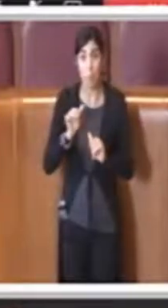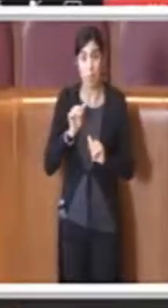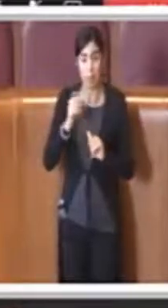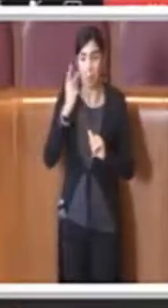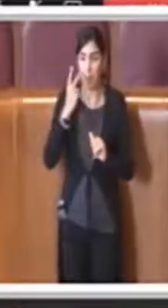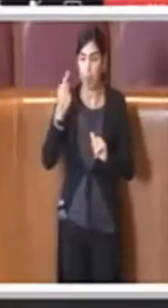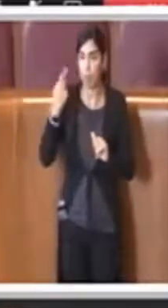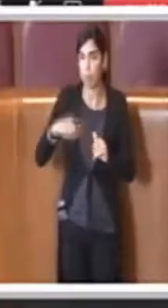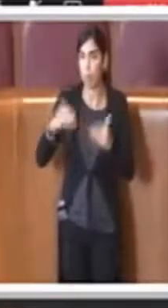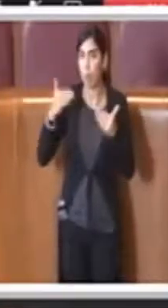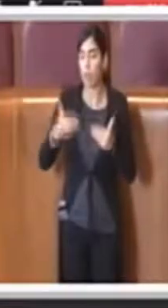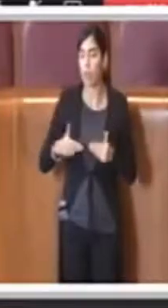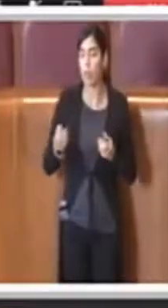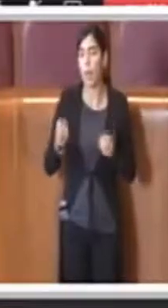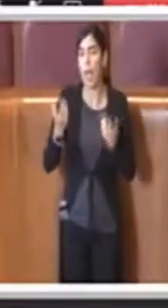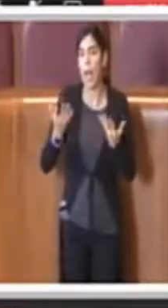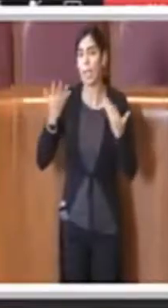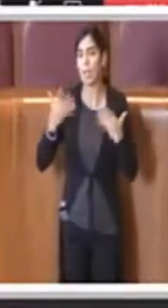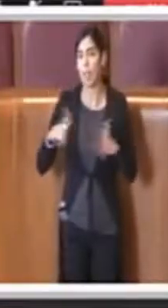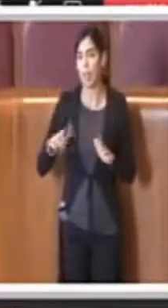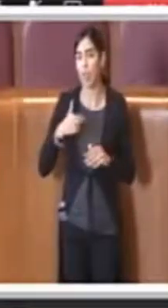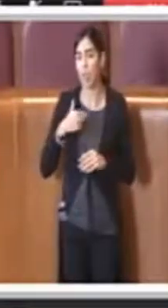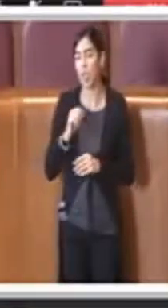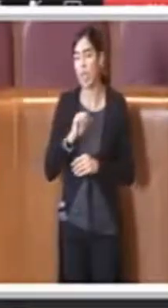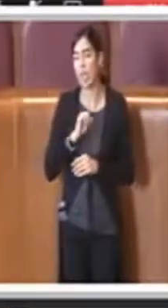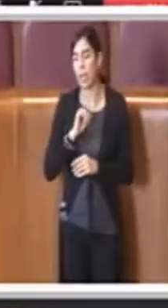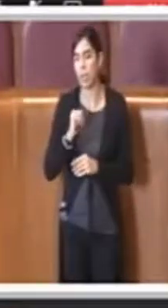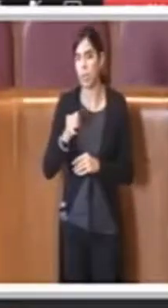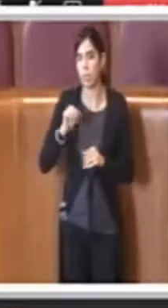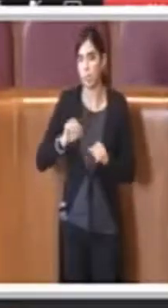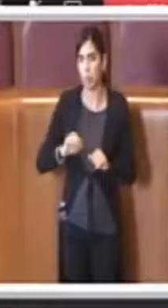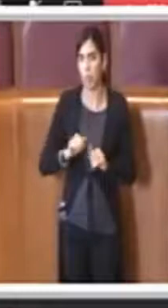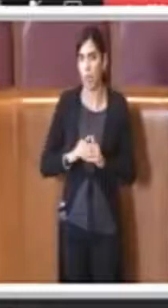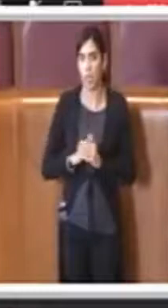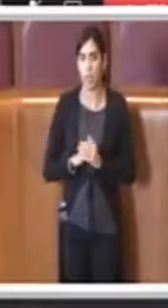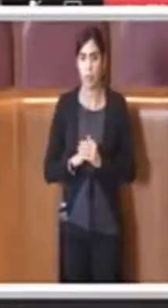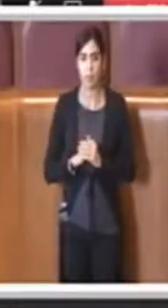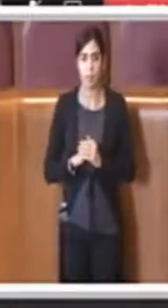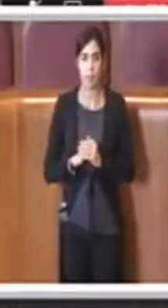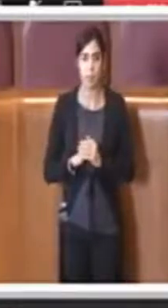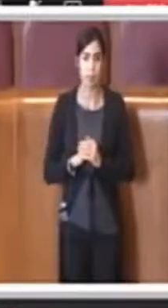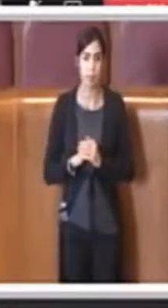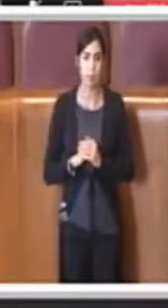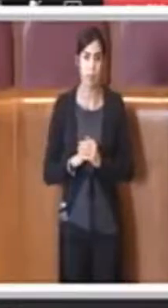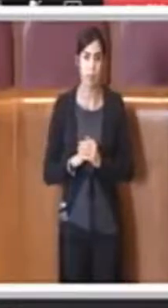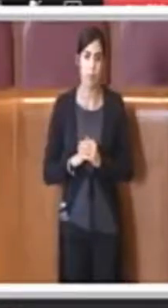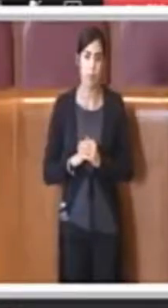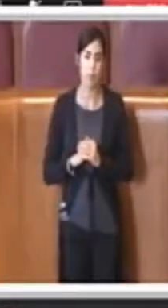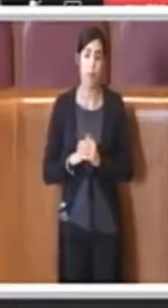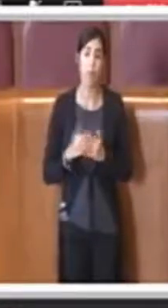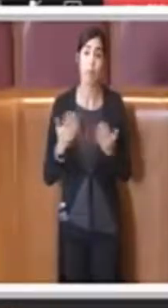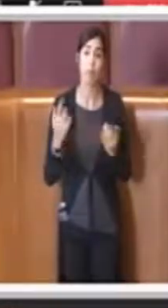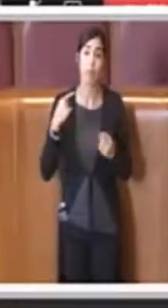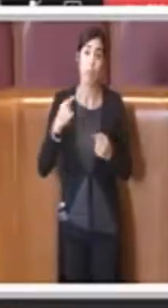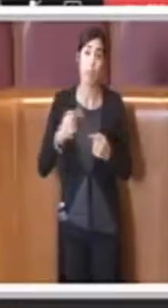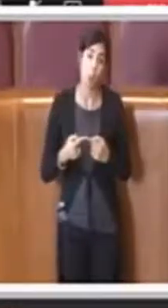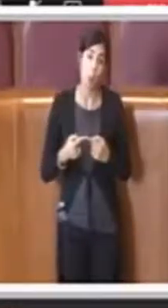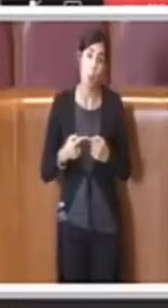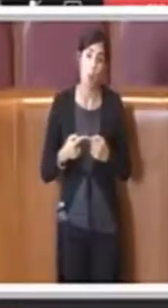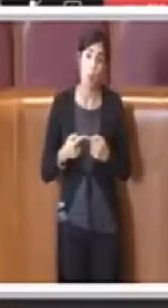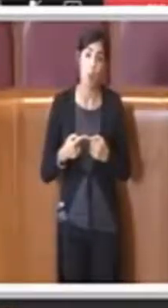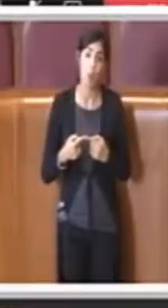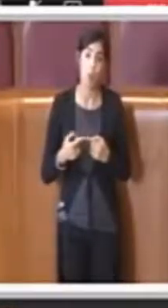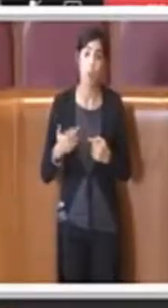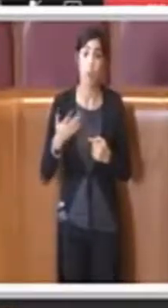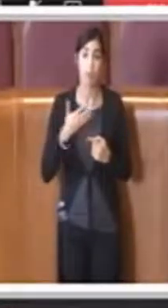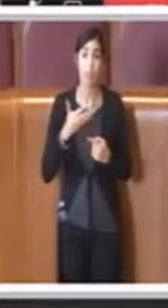anche questa piattaforma, come dire, sviluppata e in uso. Ad oggi abbiamo quella del